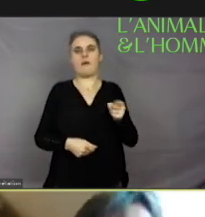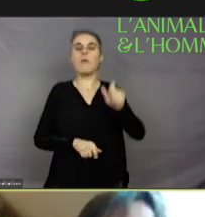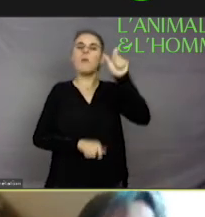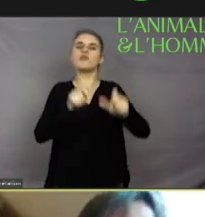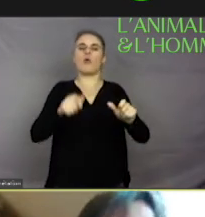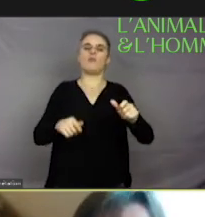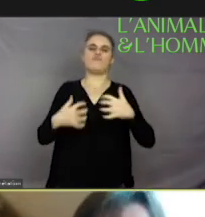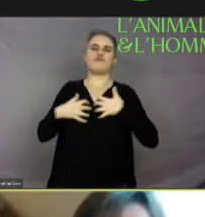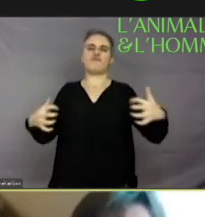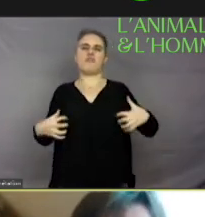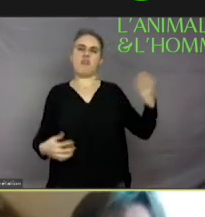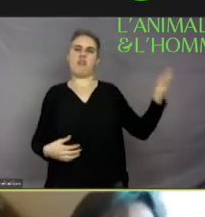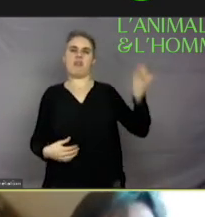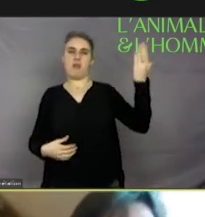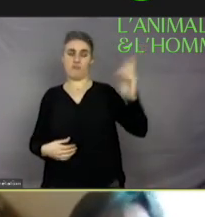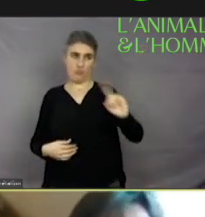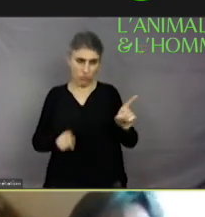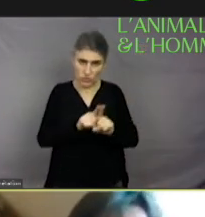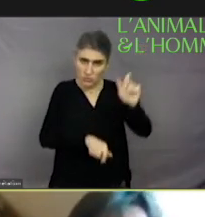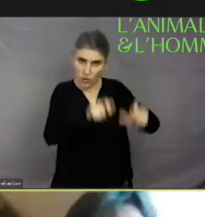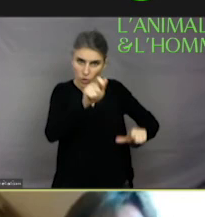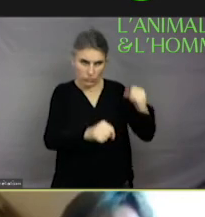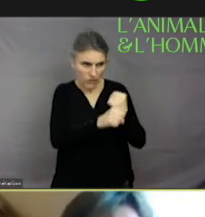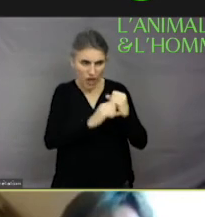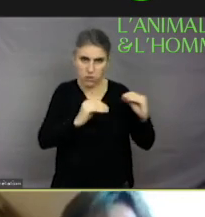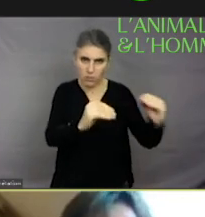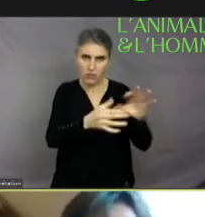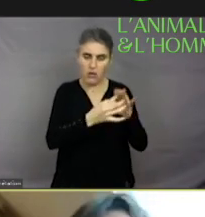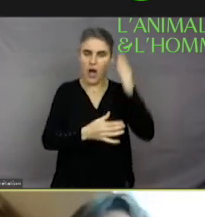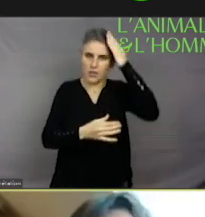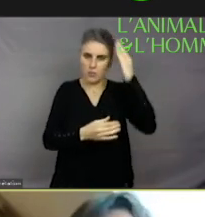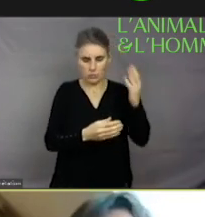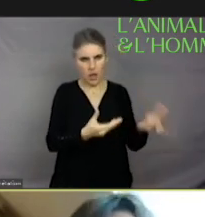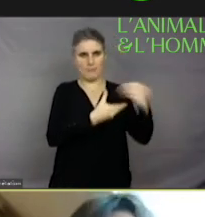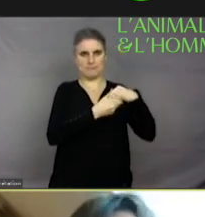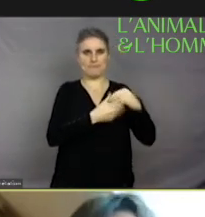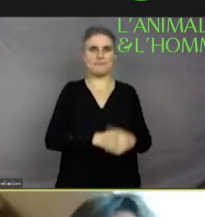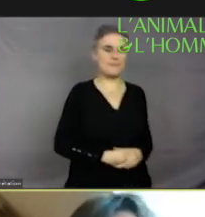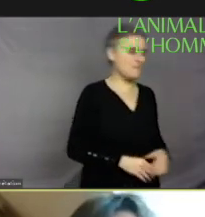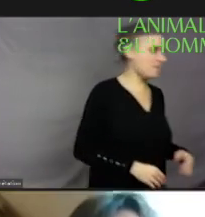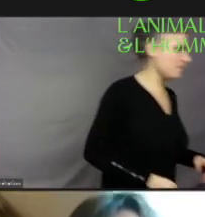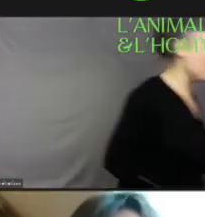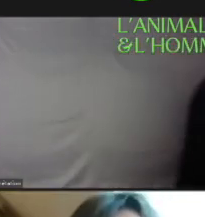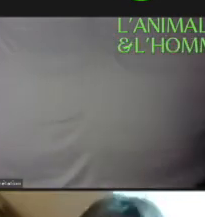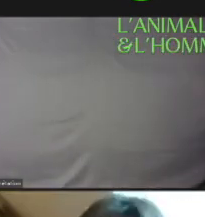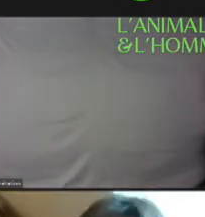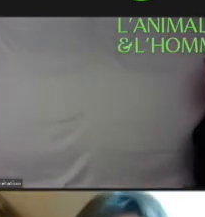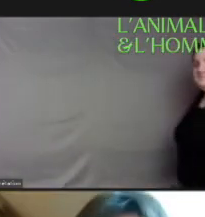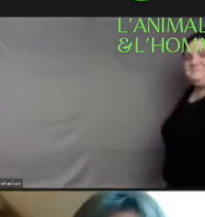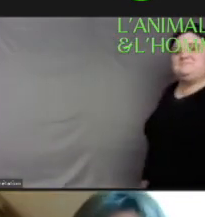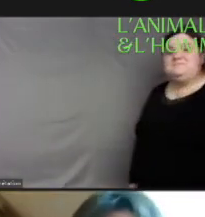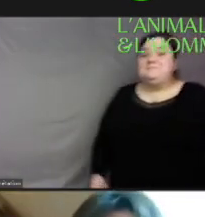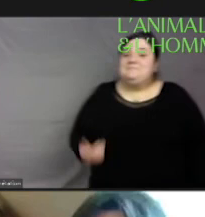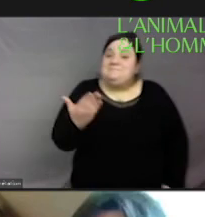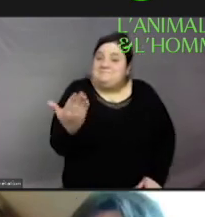que des grands chercheurs, mais également des gens qui ont fait des choses pour les animaux. Merci beaucoup Astrid, en tout cas pour tout ce travail, parce que c êtes le